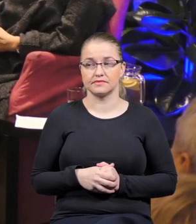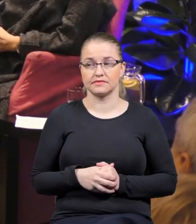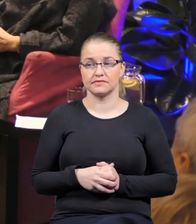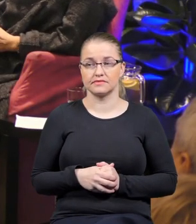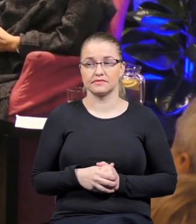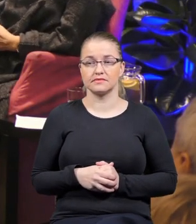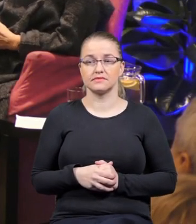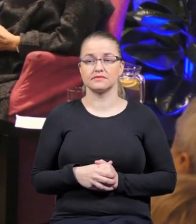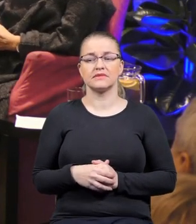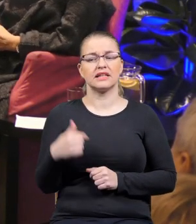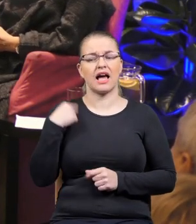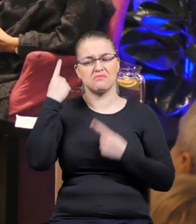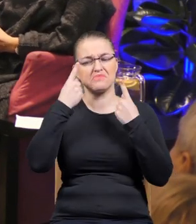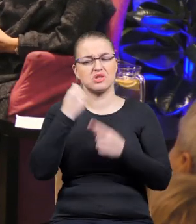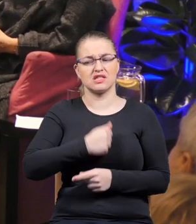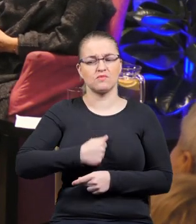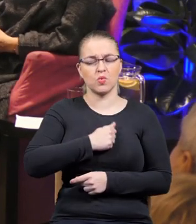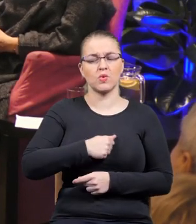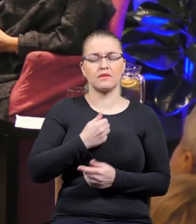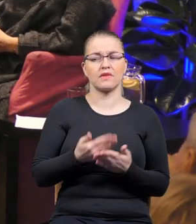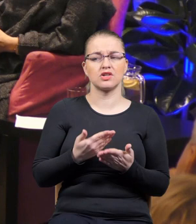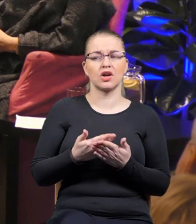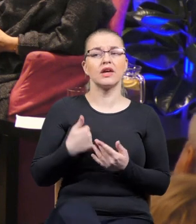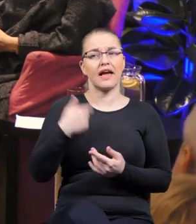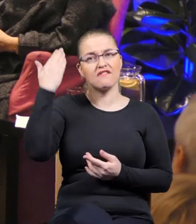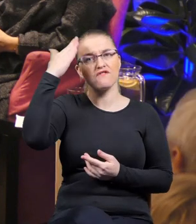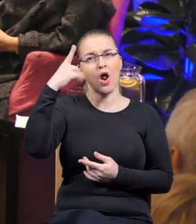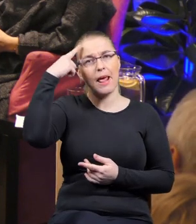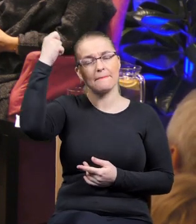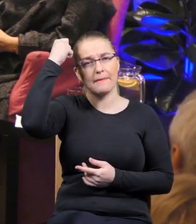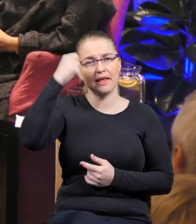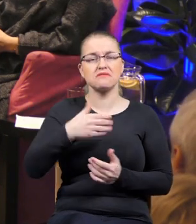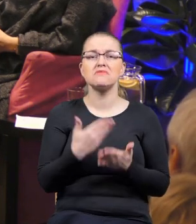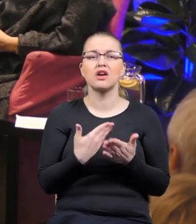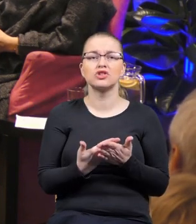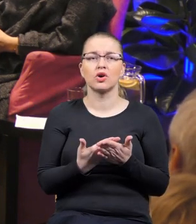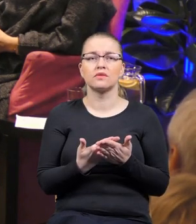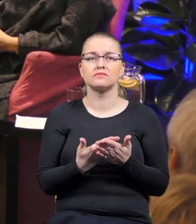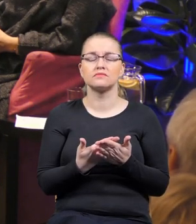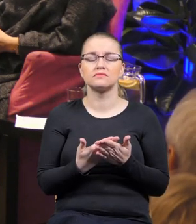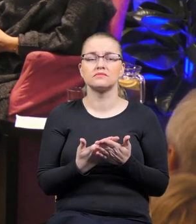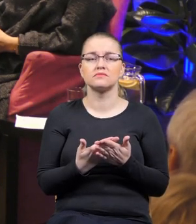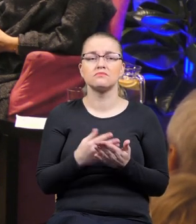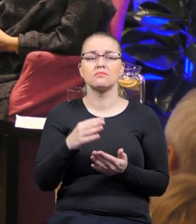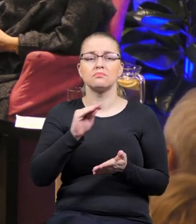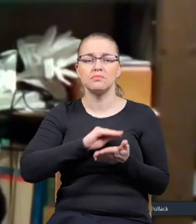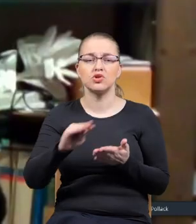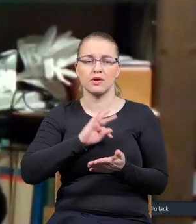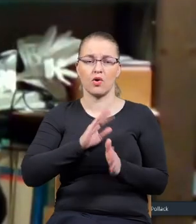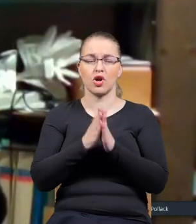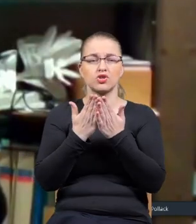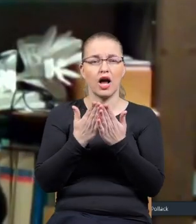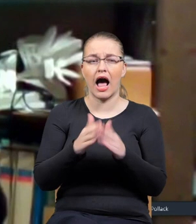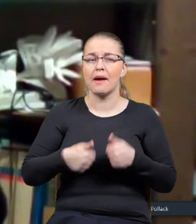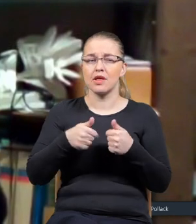Ja raczej ze smutkiem, bo ja molałbym pamiętać to wszystko i dlatego ja też piszę moje książki, żeby to